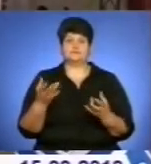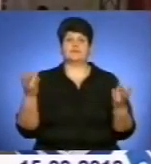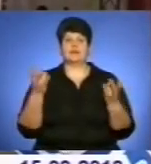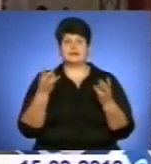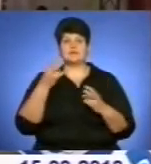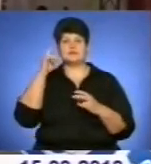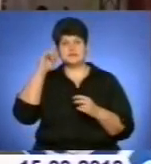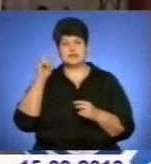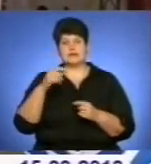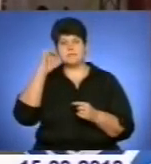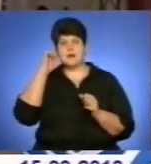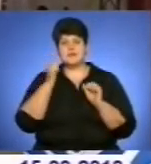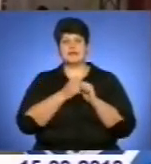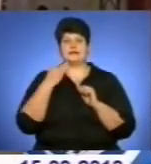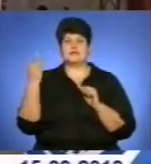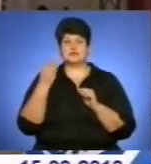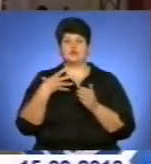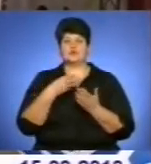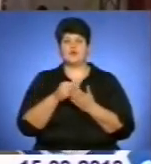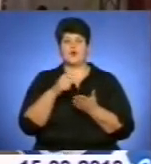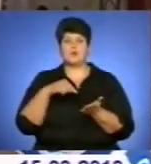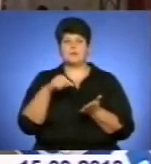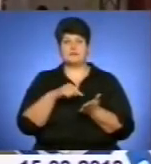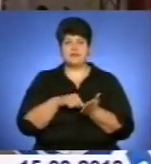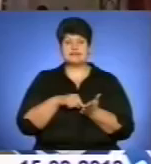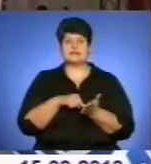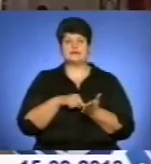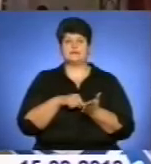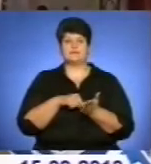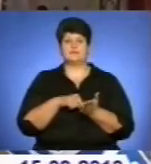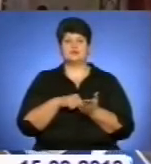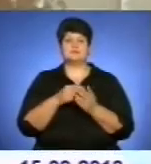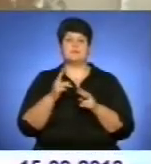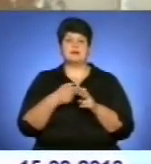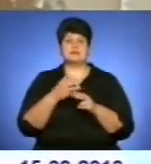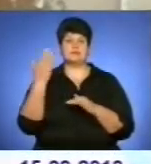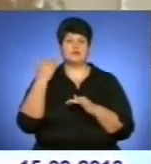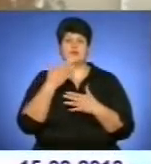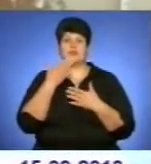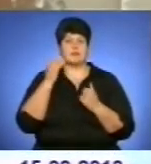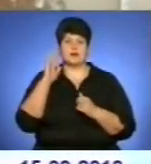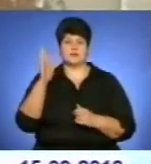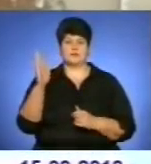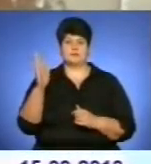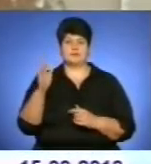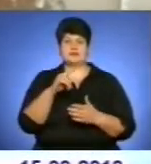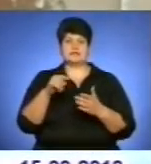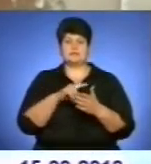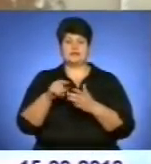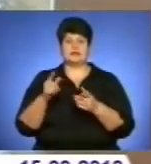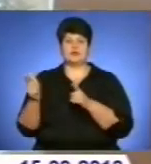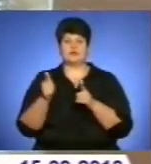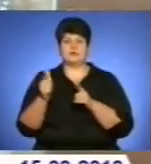для життя. Минуле, яке ми не любимо, перетворюється в теперішнє, в якому ми живемо, яке стає